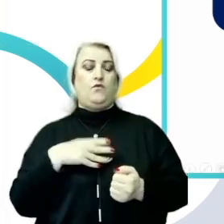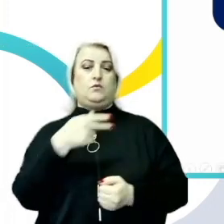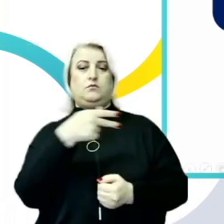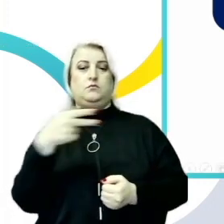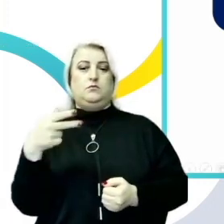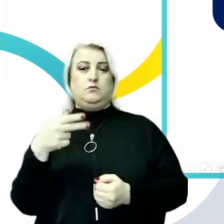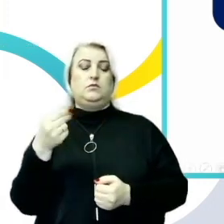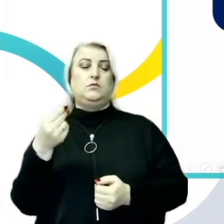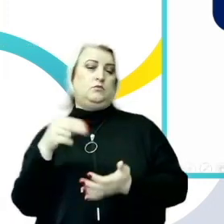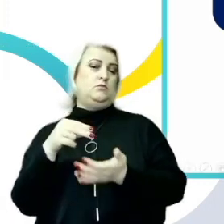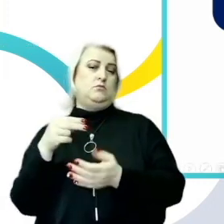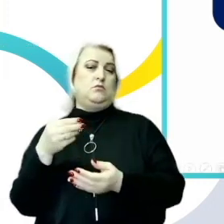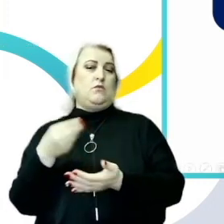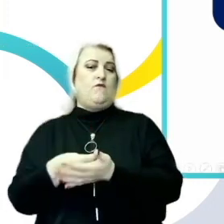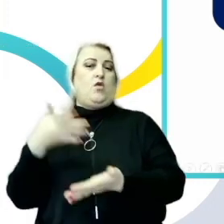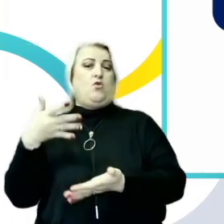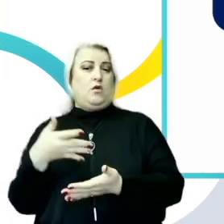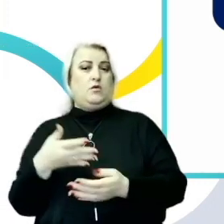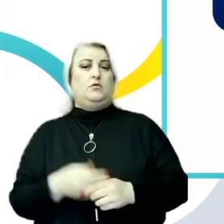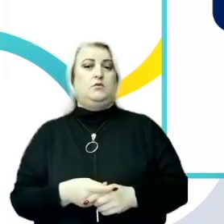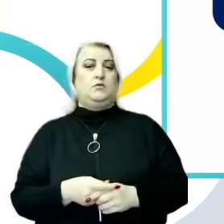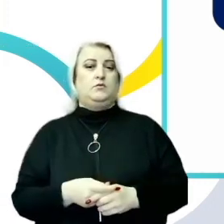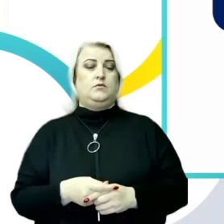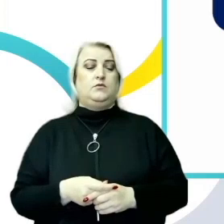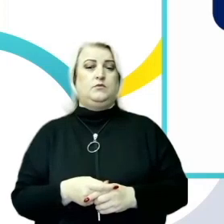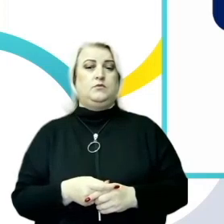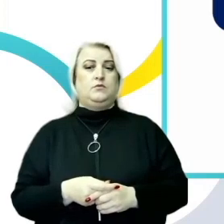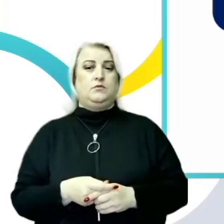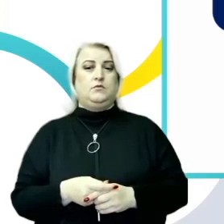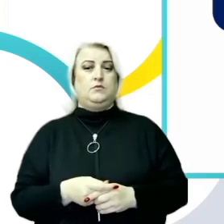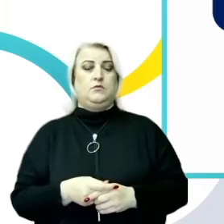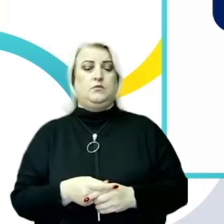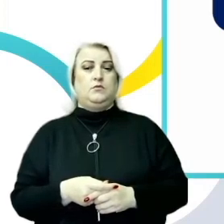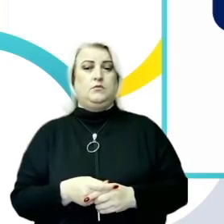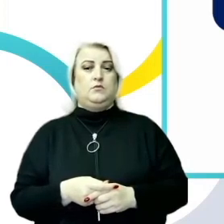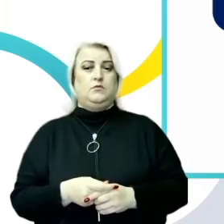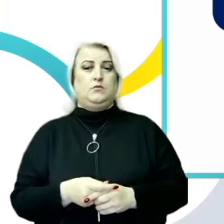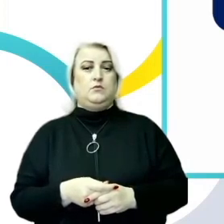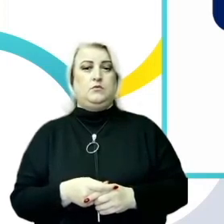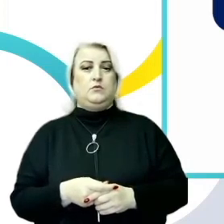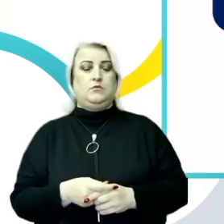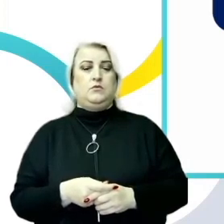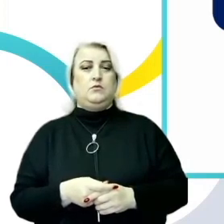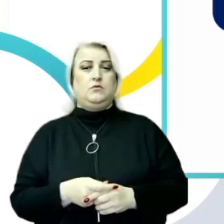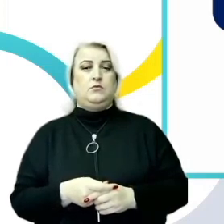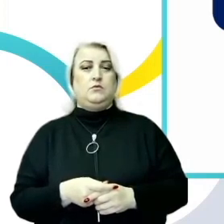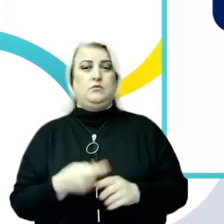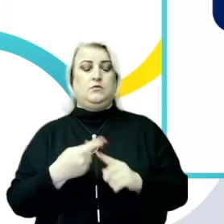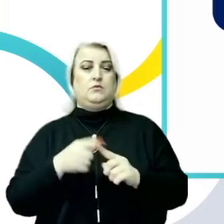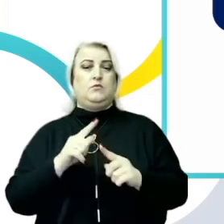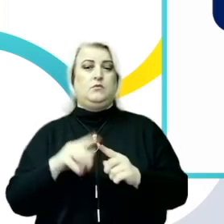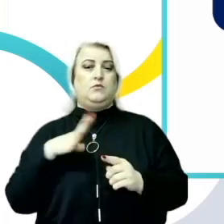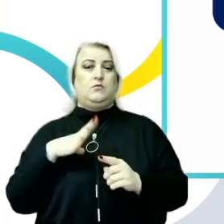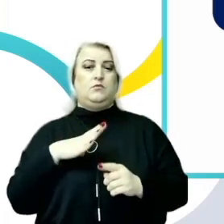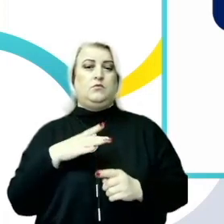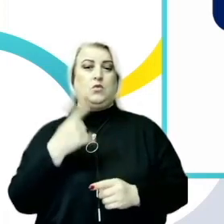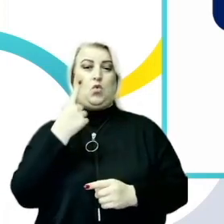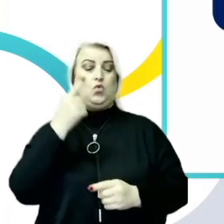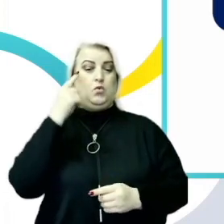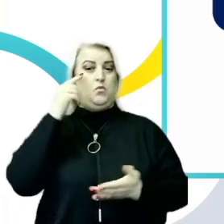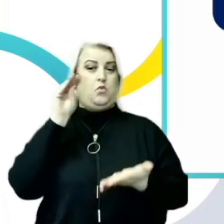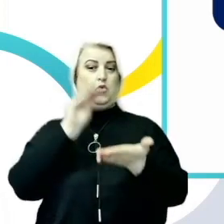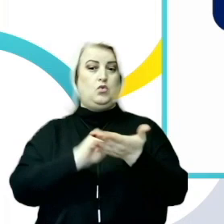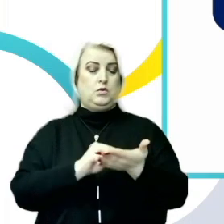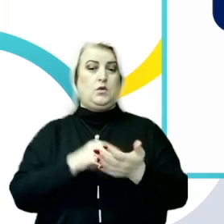valoare, prin urmare, răspunsurile afirmative pentru formele subtile au fost apreciate cu un punct, pentru forme